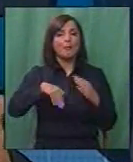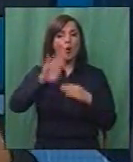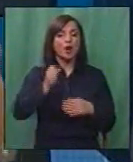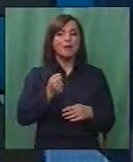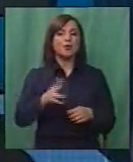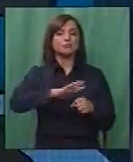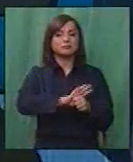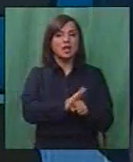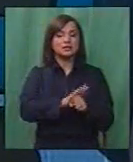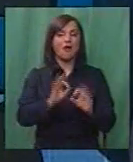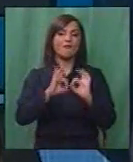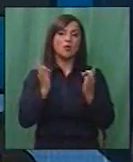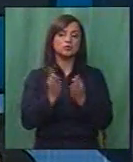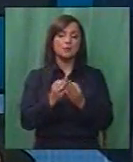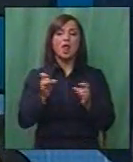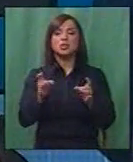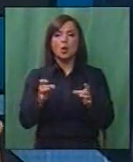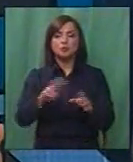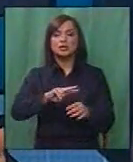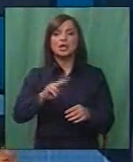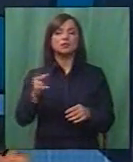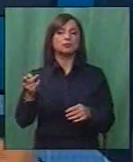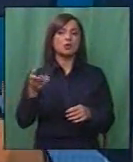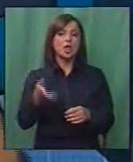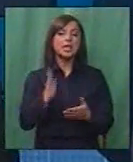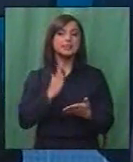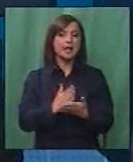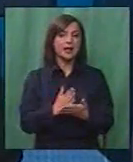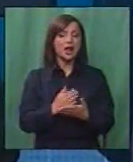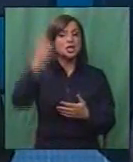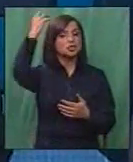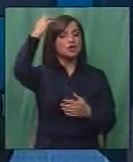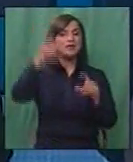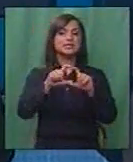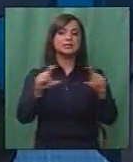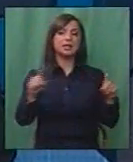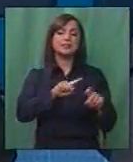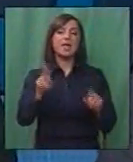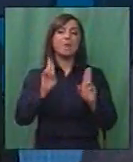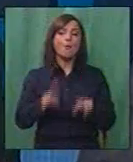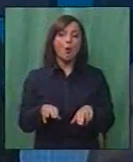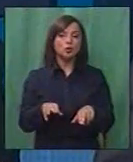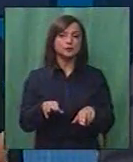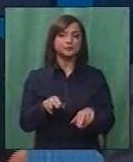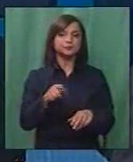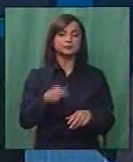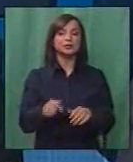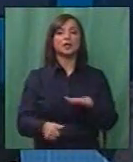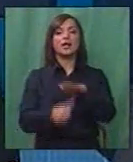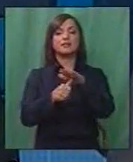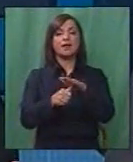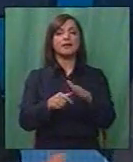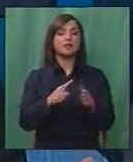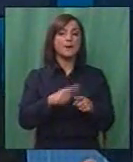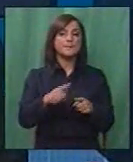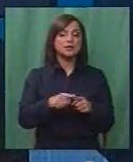насилство во семестото, на улица сега дека дешто се движат и дека државните институцији се не мокти затоа што главен